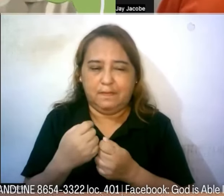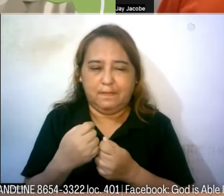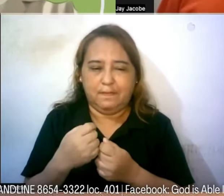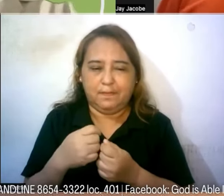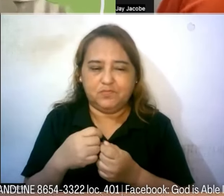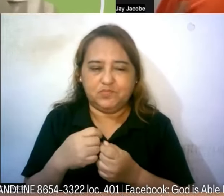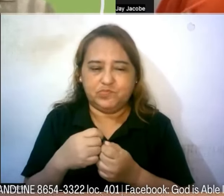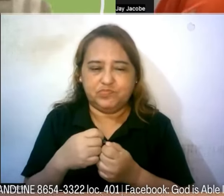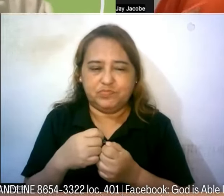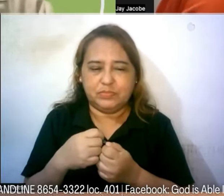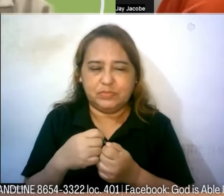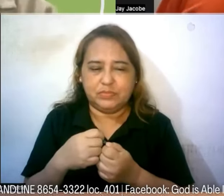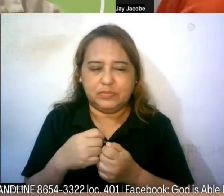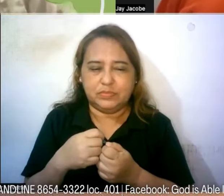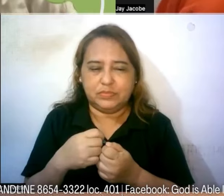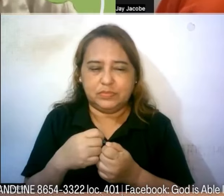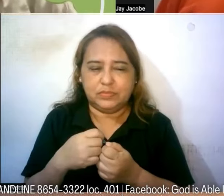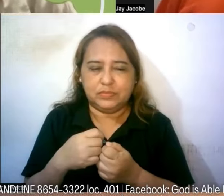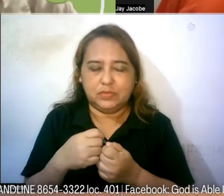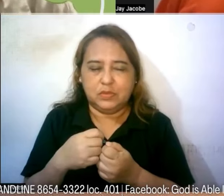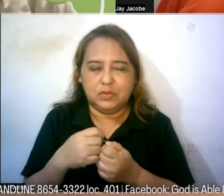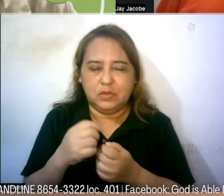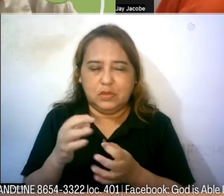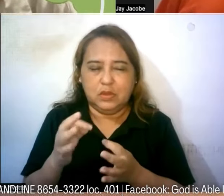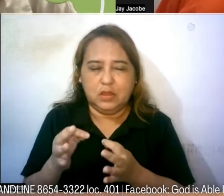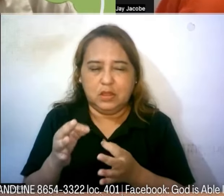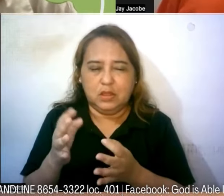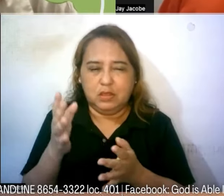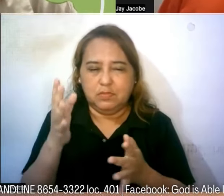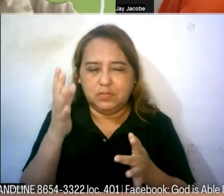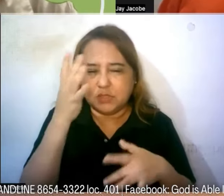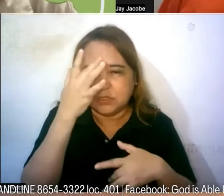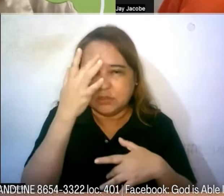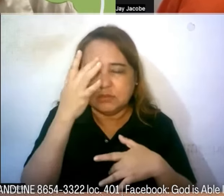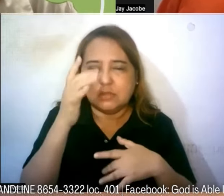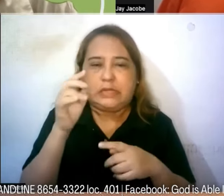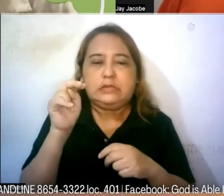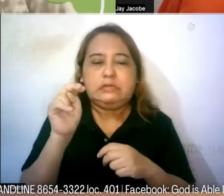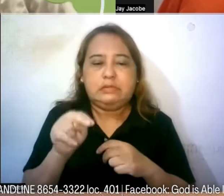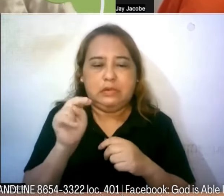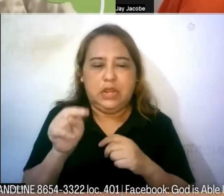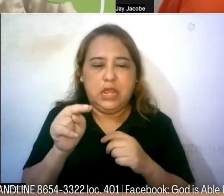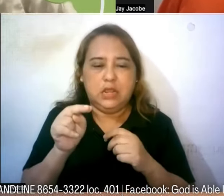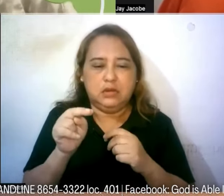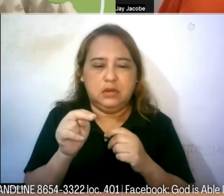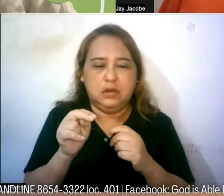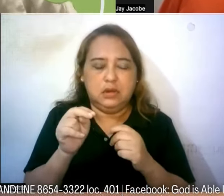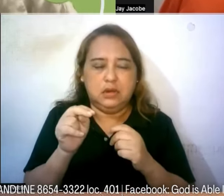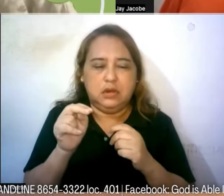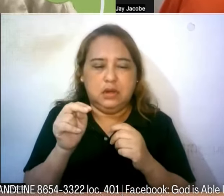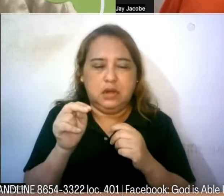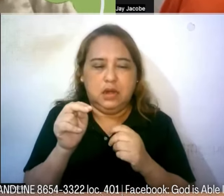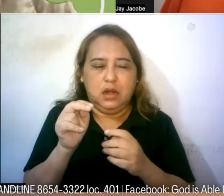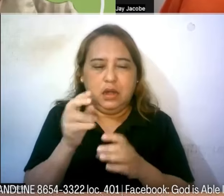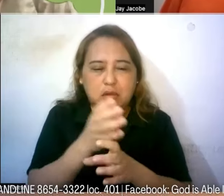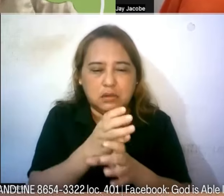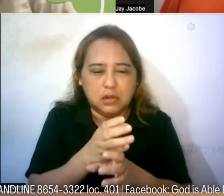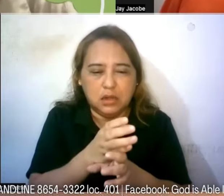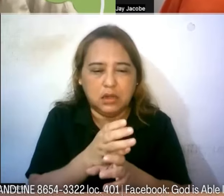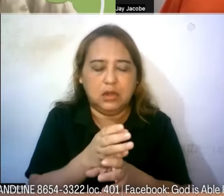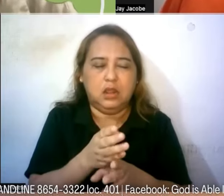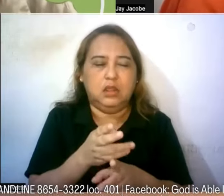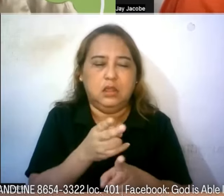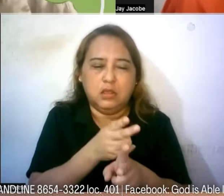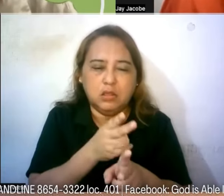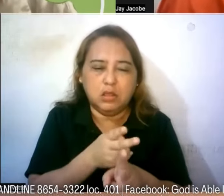kung yung ako po ay nagkakasakit kailangan po talaga ng attention katulad po nung guli na nagkasakit ako talagang ang tindi